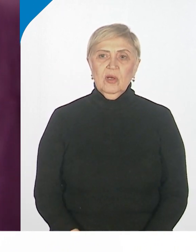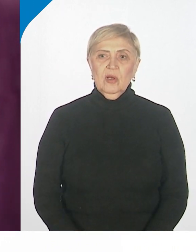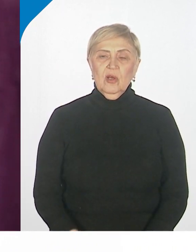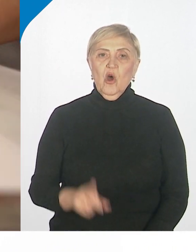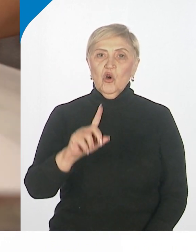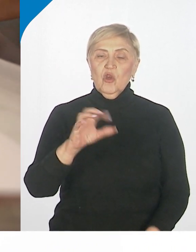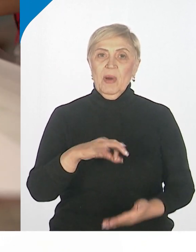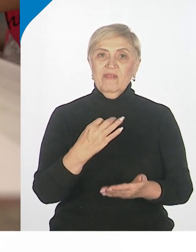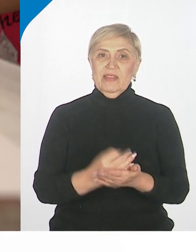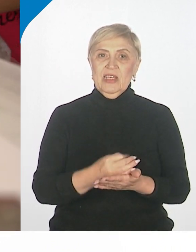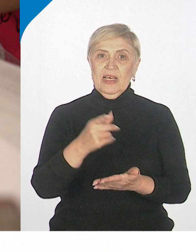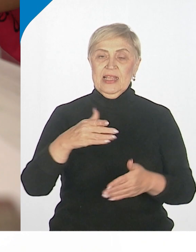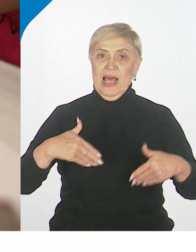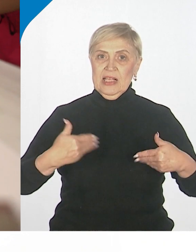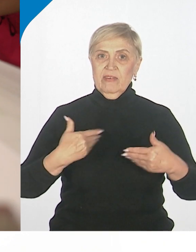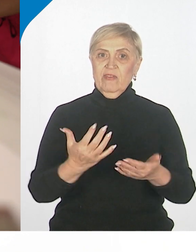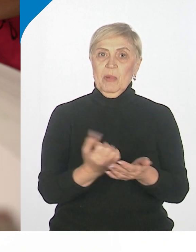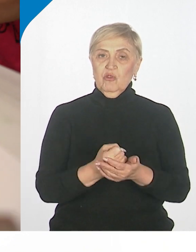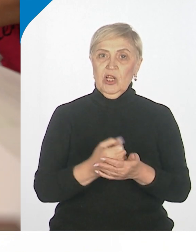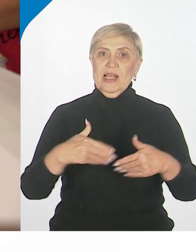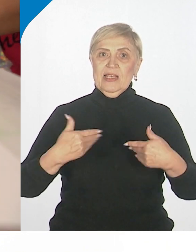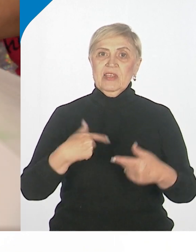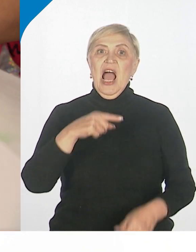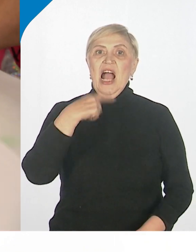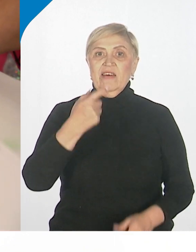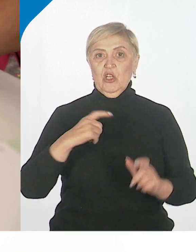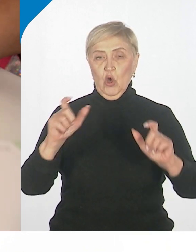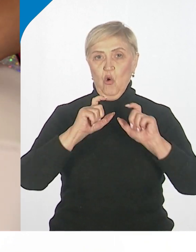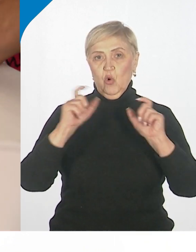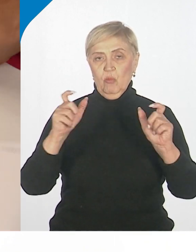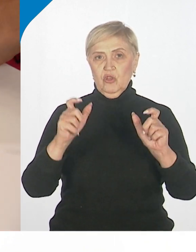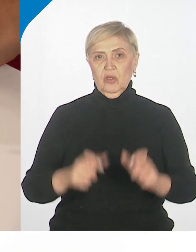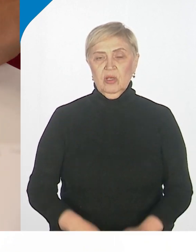ответ на здравствуйте вы получили здравствуйте говорите громче все сказали ок